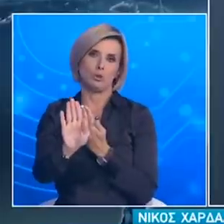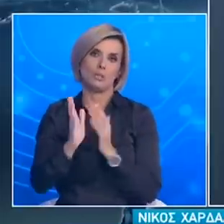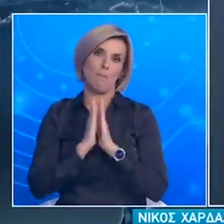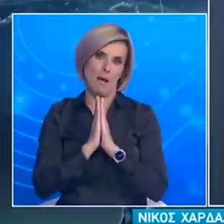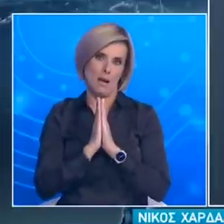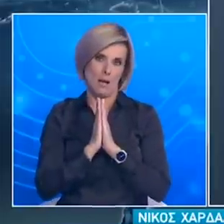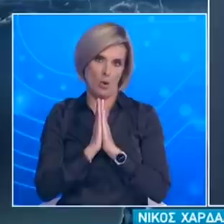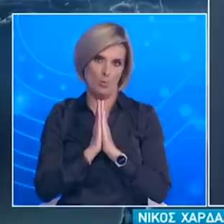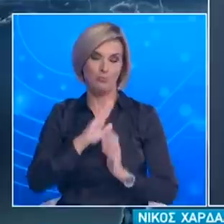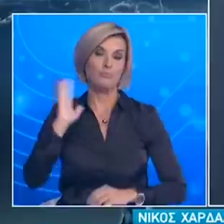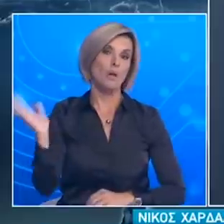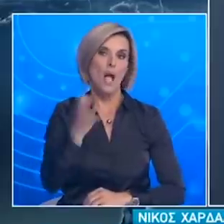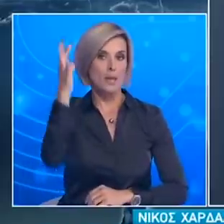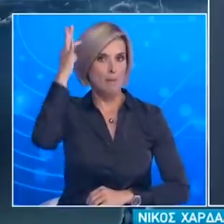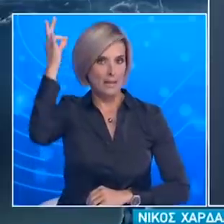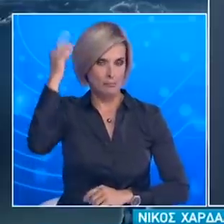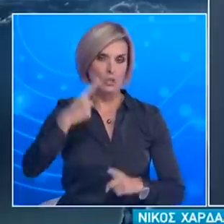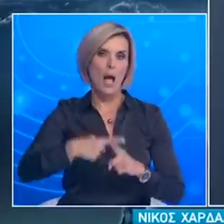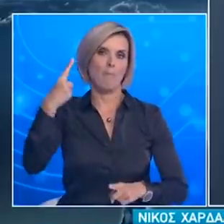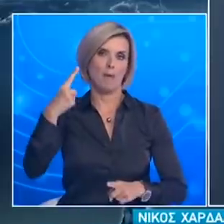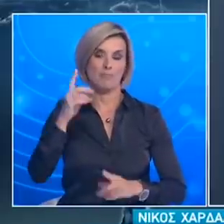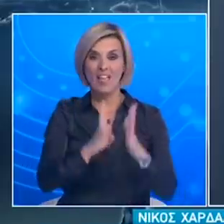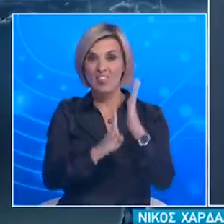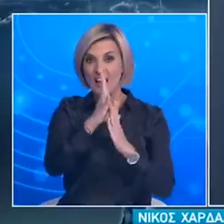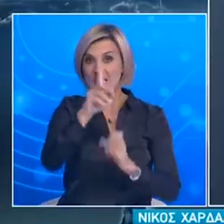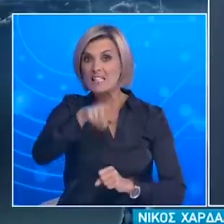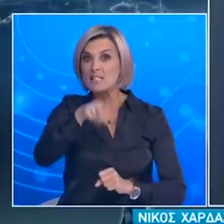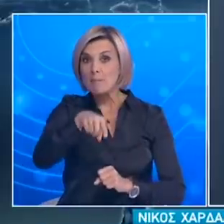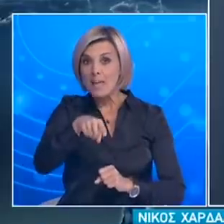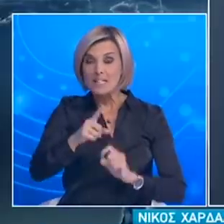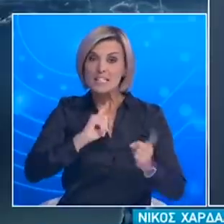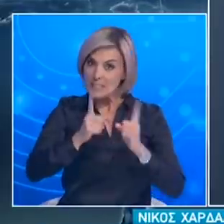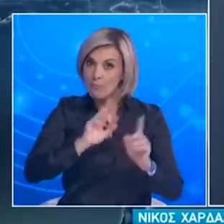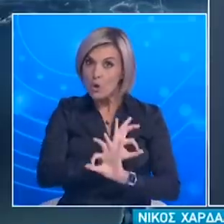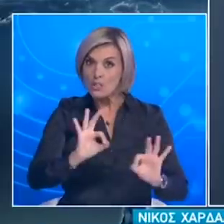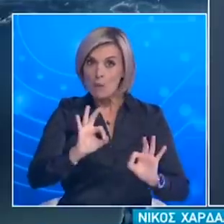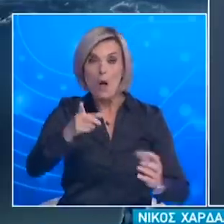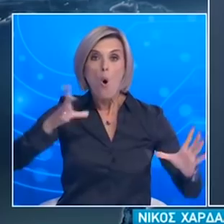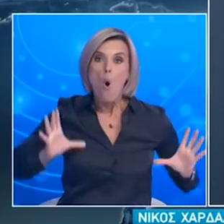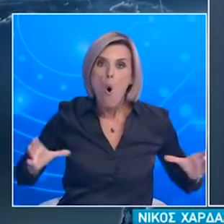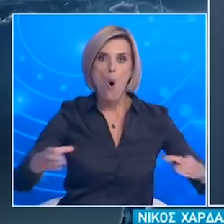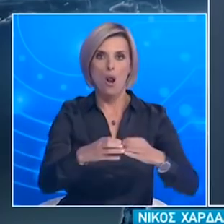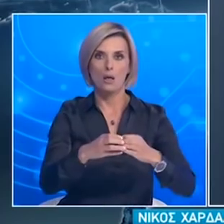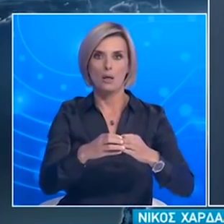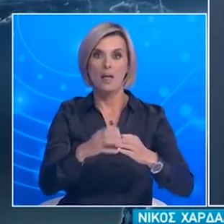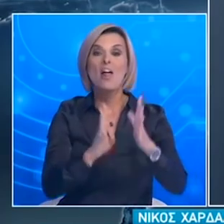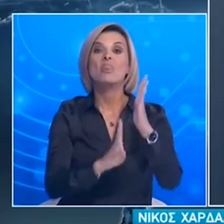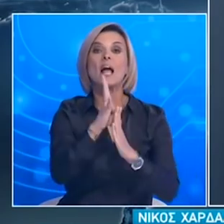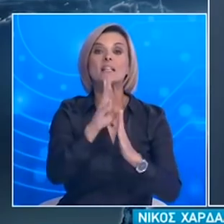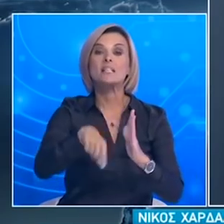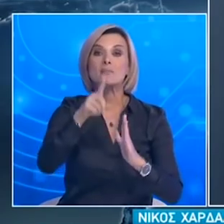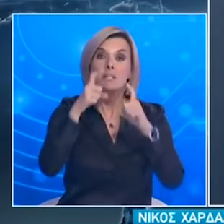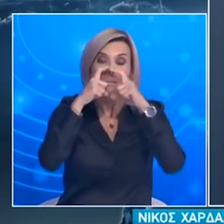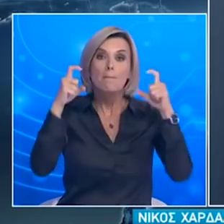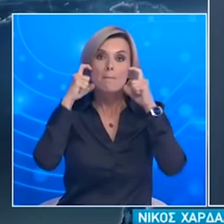εάν για 14 μέρες συμφωνούσαμε όλοι μα όλοι να φοράμε τη μάσκα